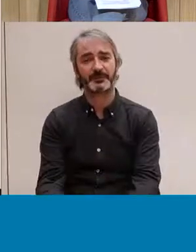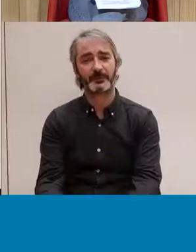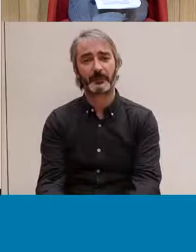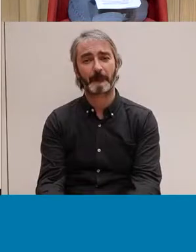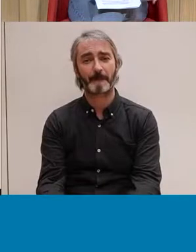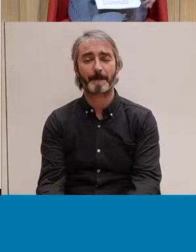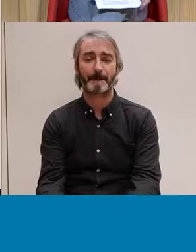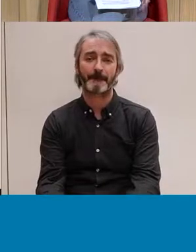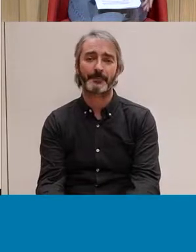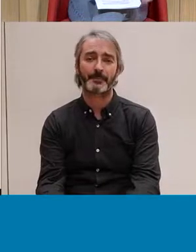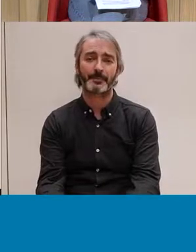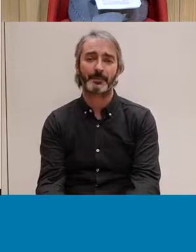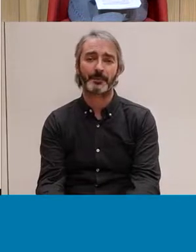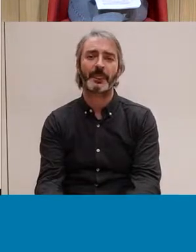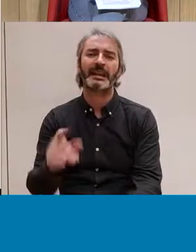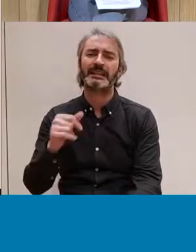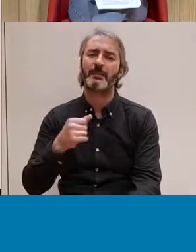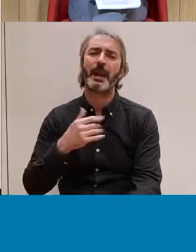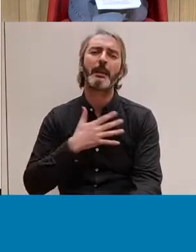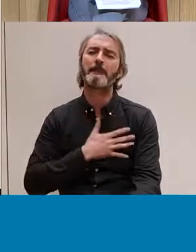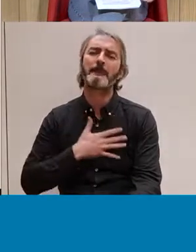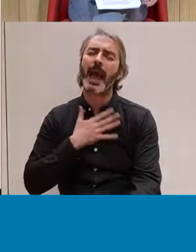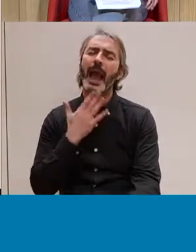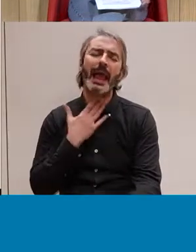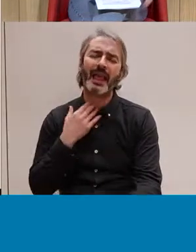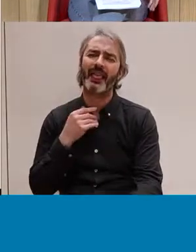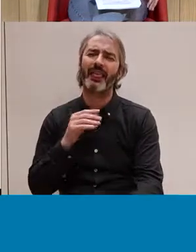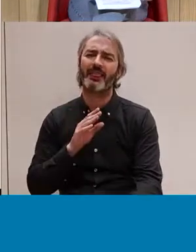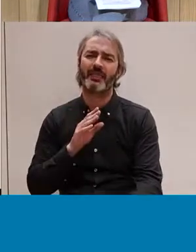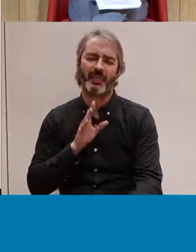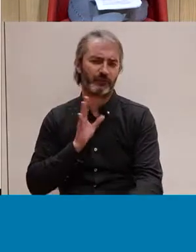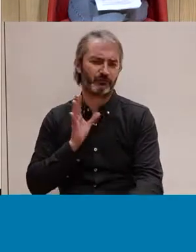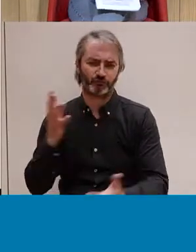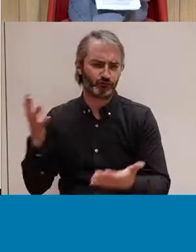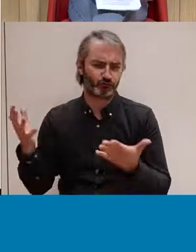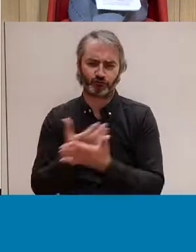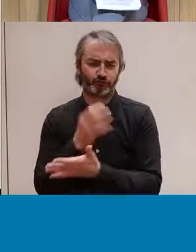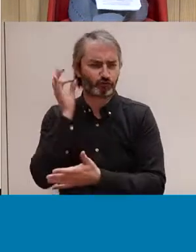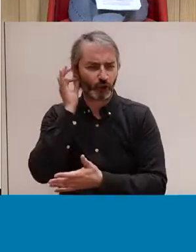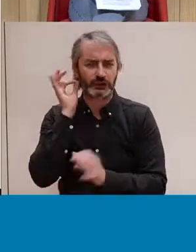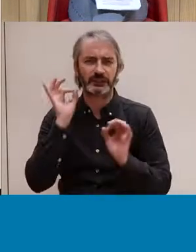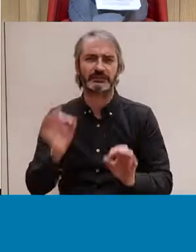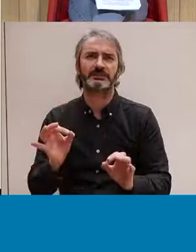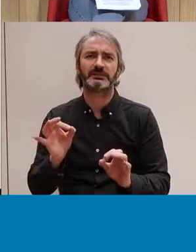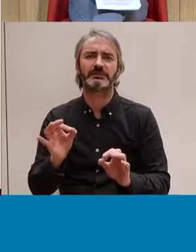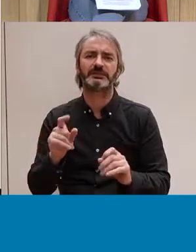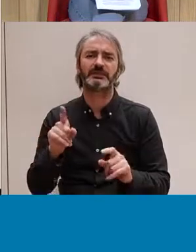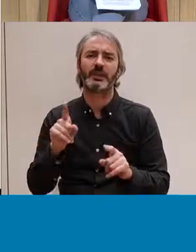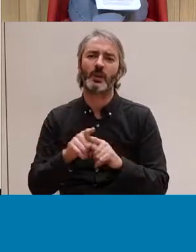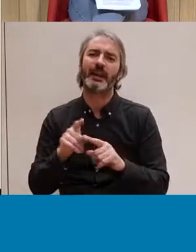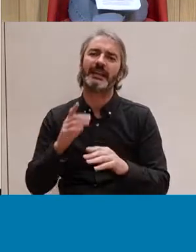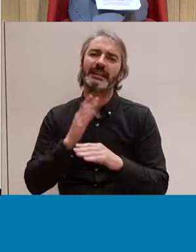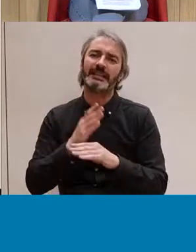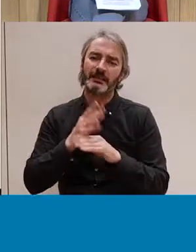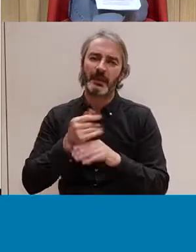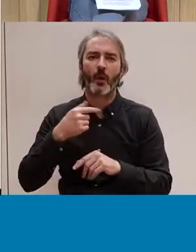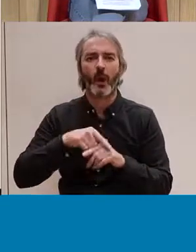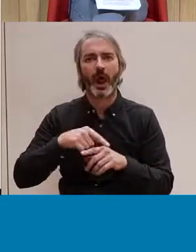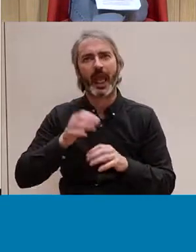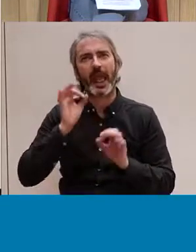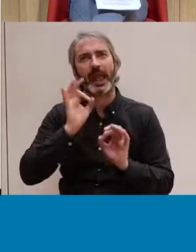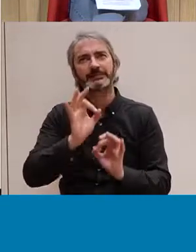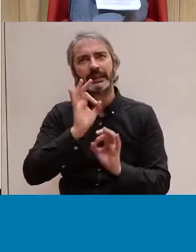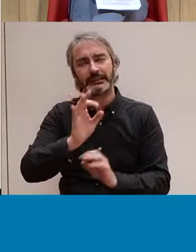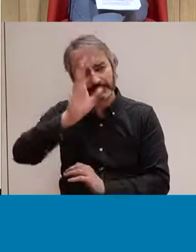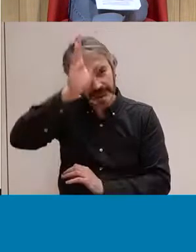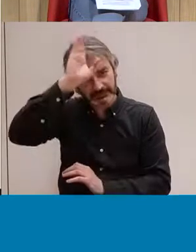Hem posat també el plaer de totes al centre, no? I una mica fugir de la heteronormativitat